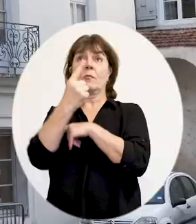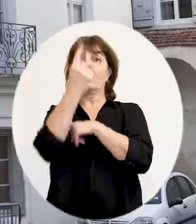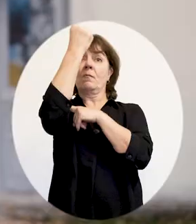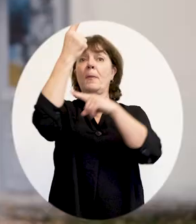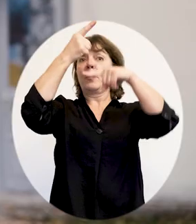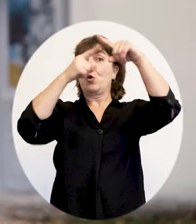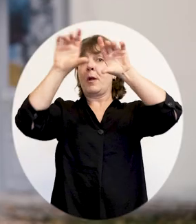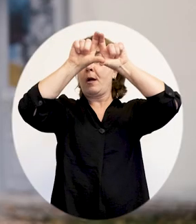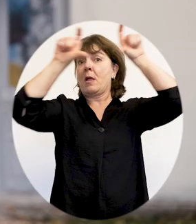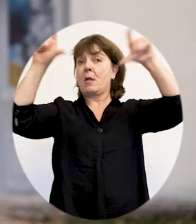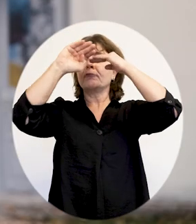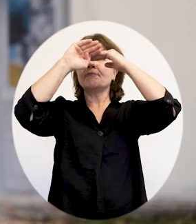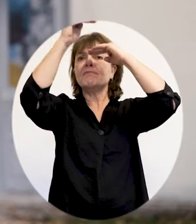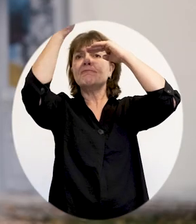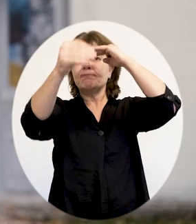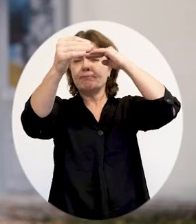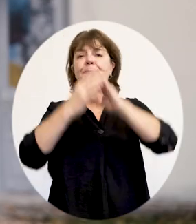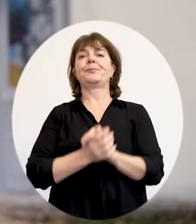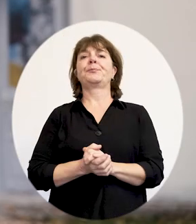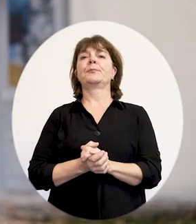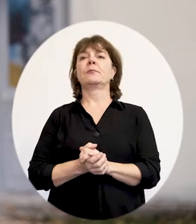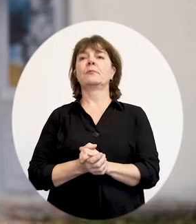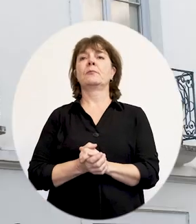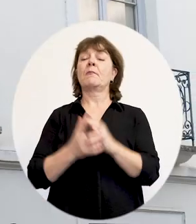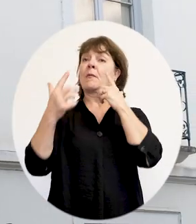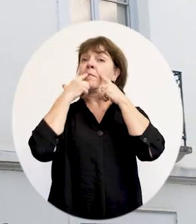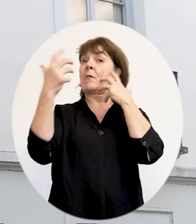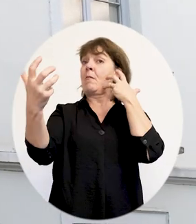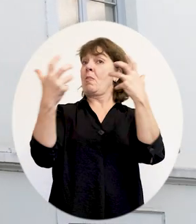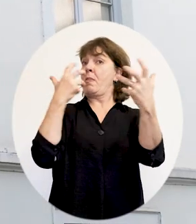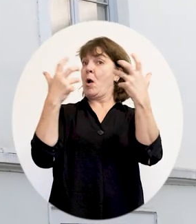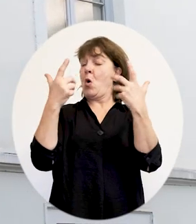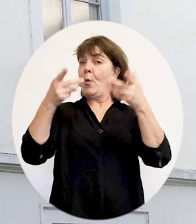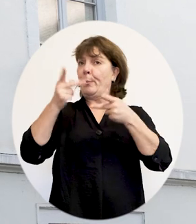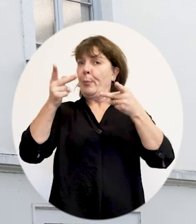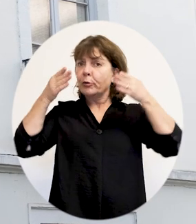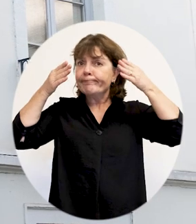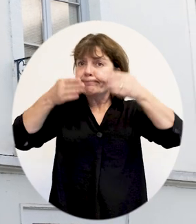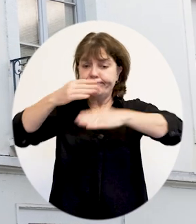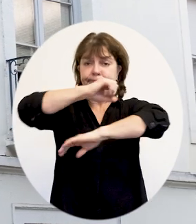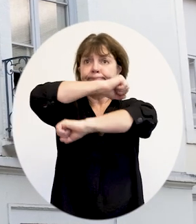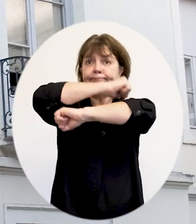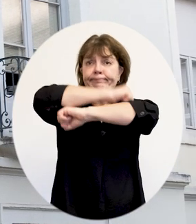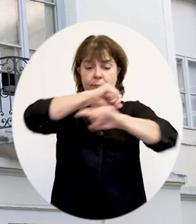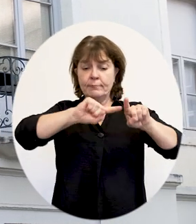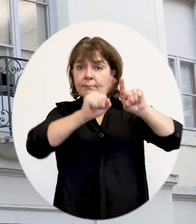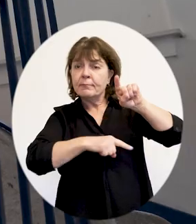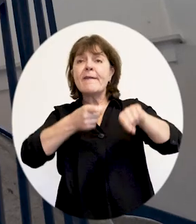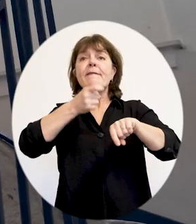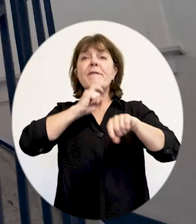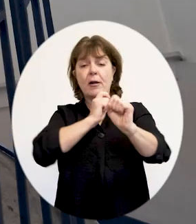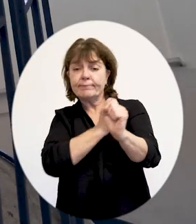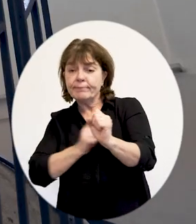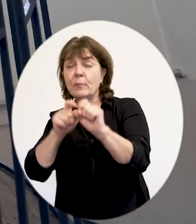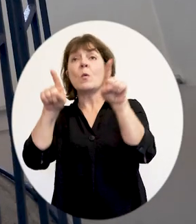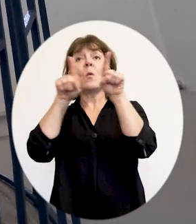demi-étage en attique. Le décor se concentre sur les garde-corps en fer forgé et le fer